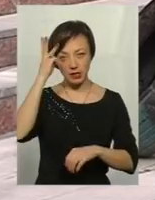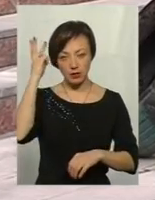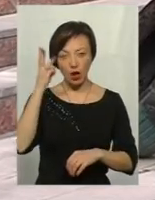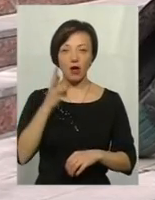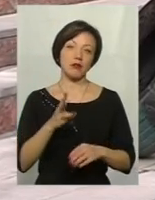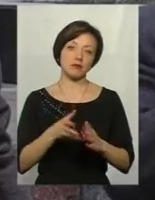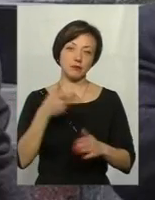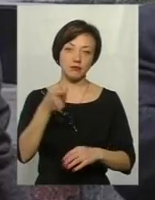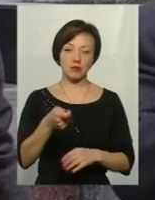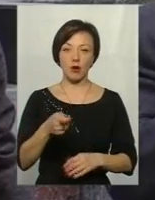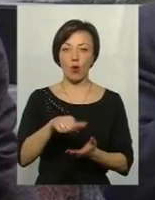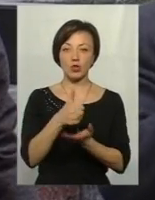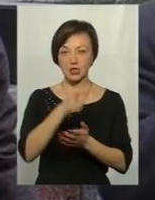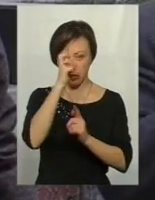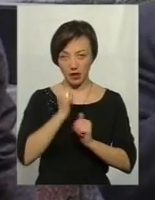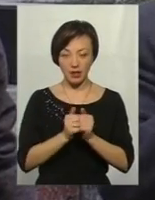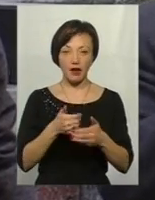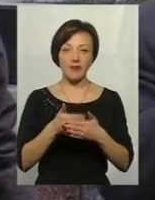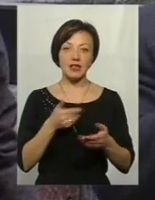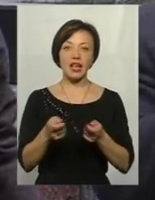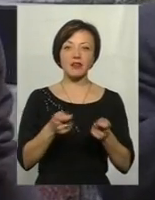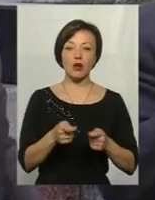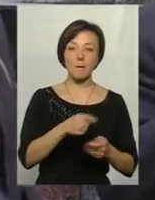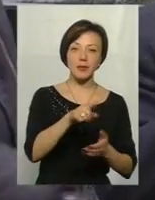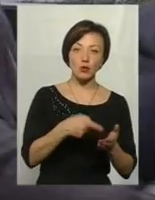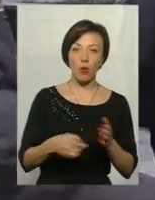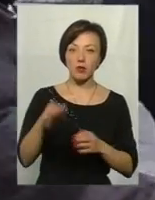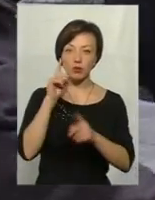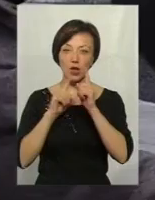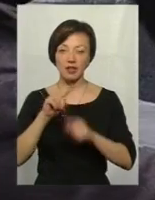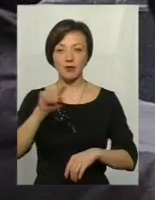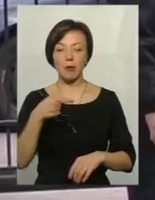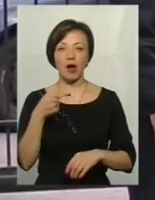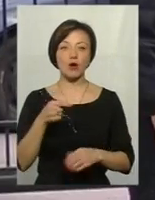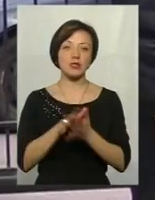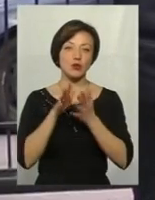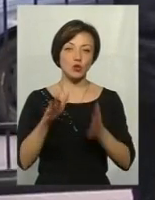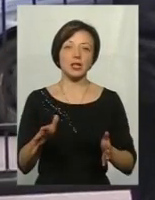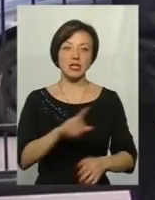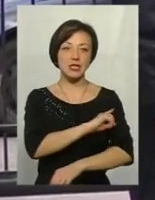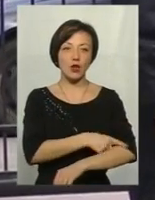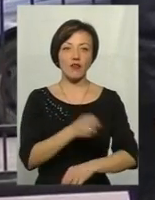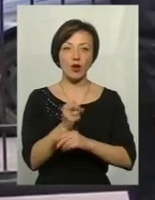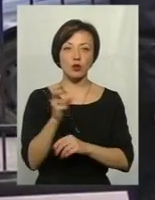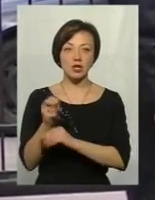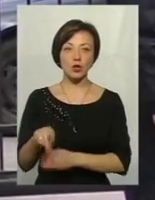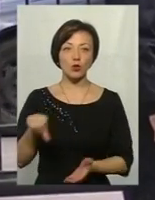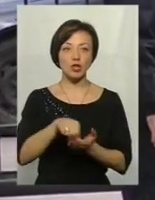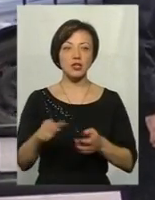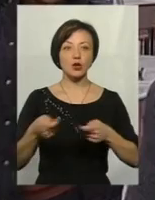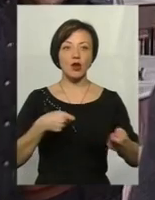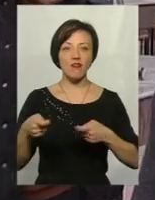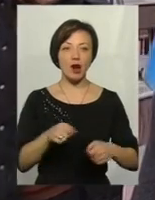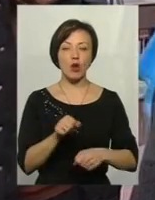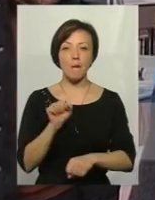очільникам країни. А от від керівників міської та обласної ради вимагають засудити силовий розгін учасників торговельної блокади.